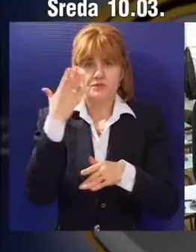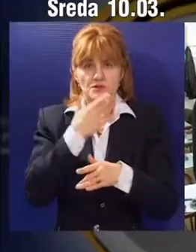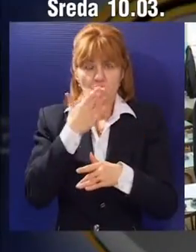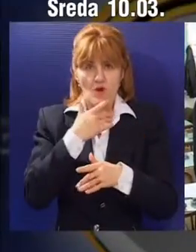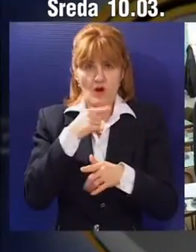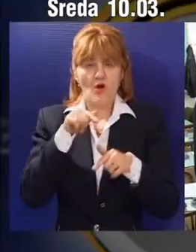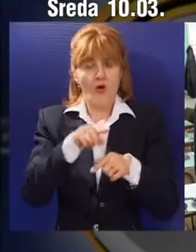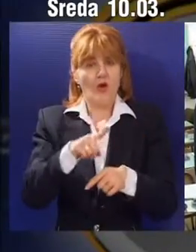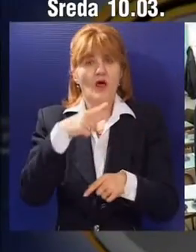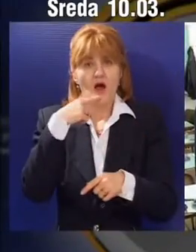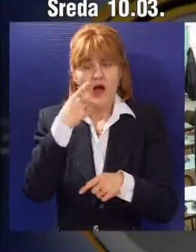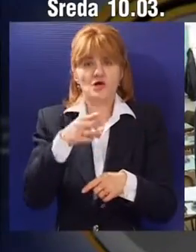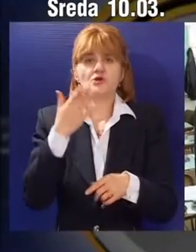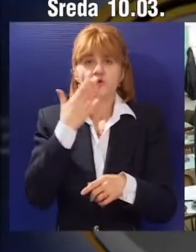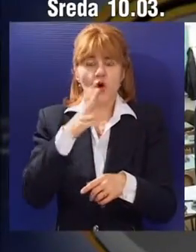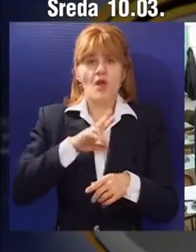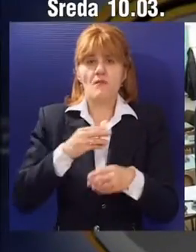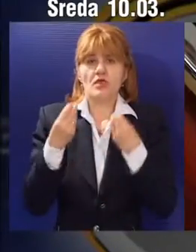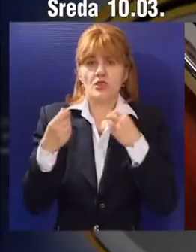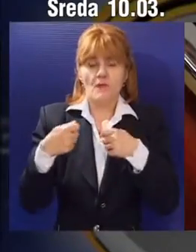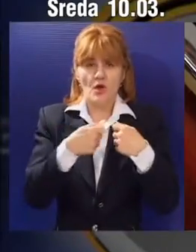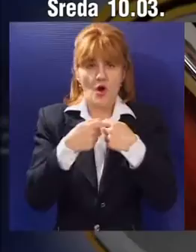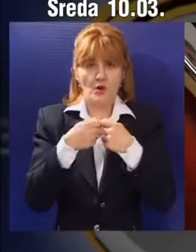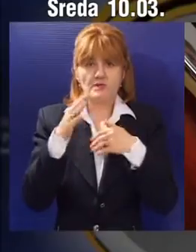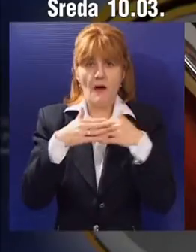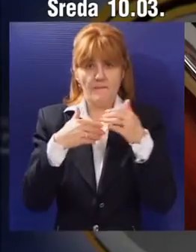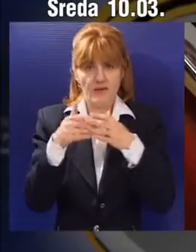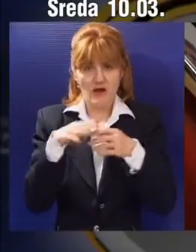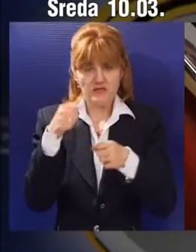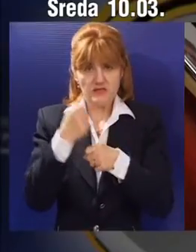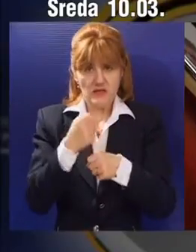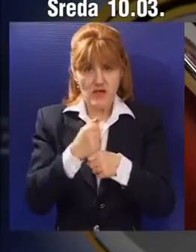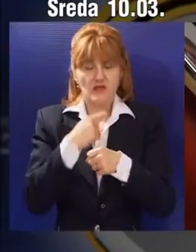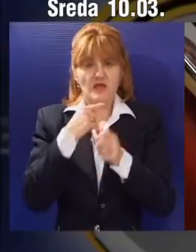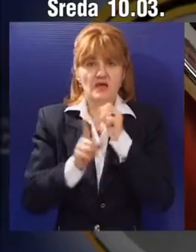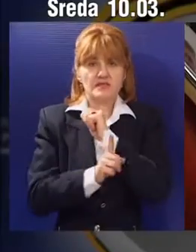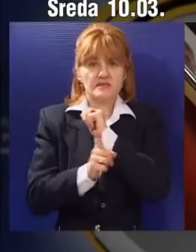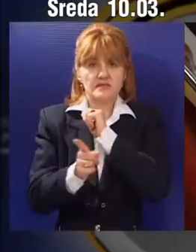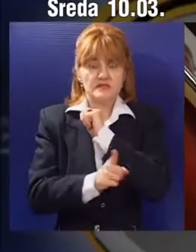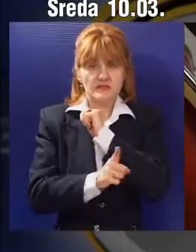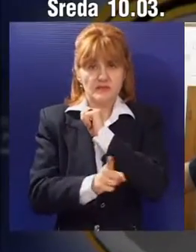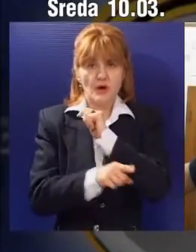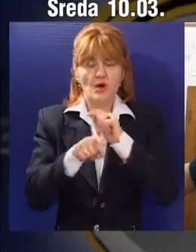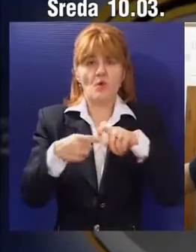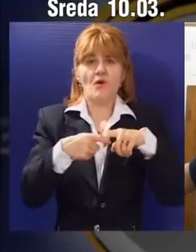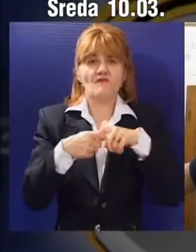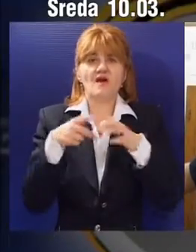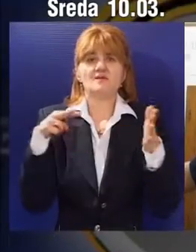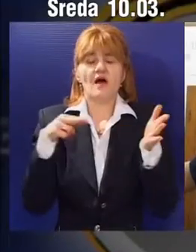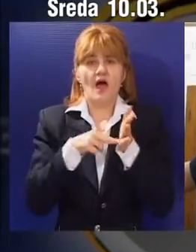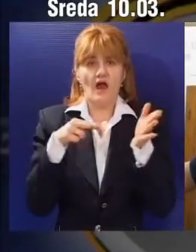Učenici tehničke škole kažu da škola ima dobro organizovanu praktičnu nastavu i moderne smerove, naročito u okviru